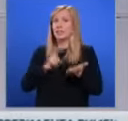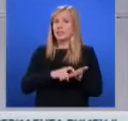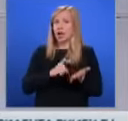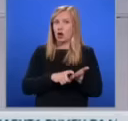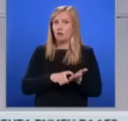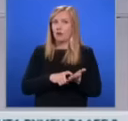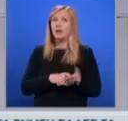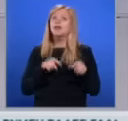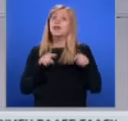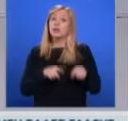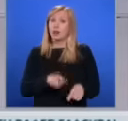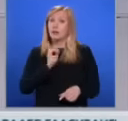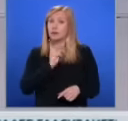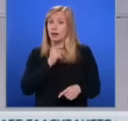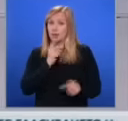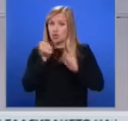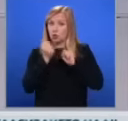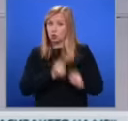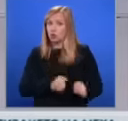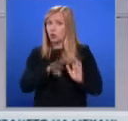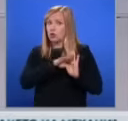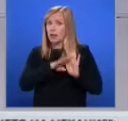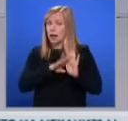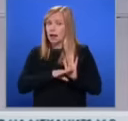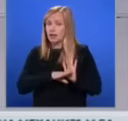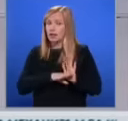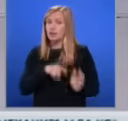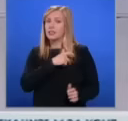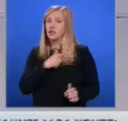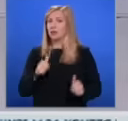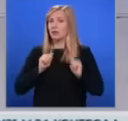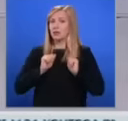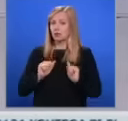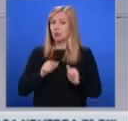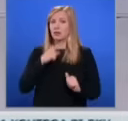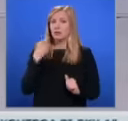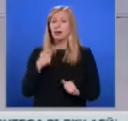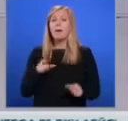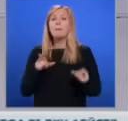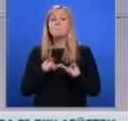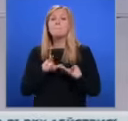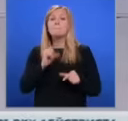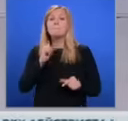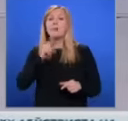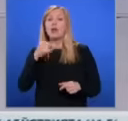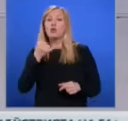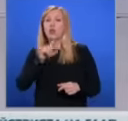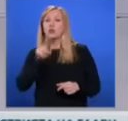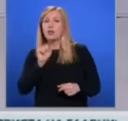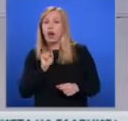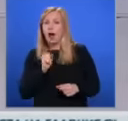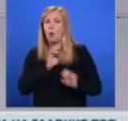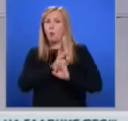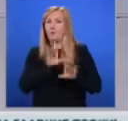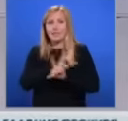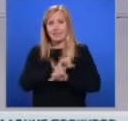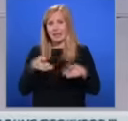мотива, че заплашва Конституционния ред и националната сигурност на Руската федерация. Медуза беше обявен за нежелана организация.